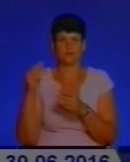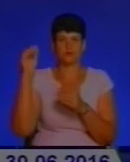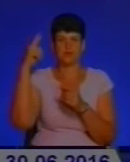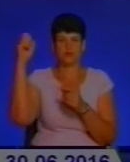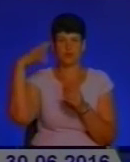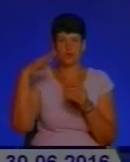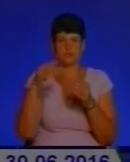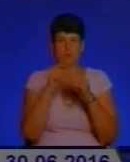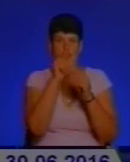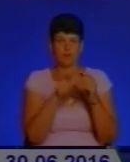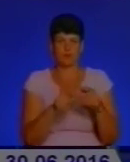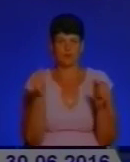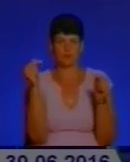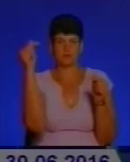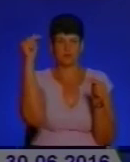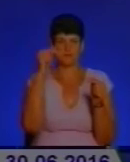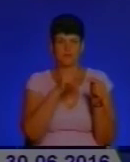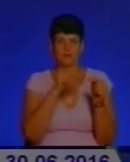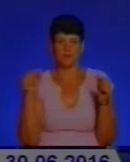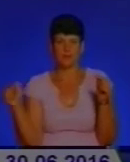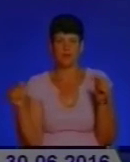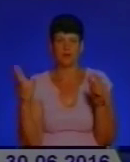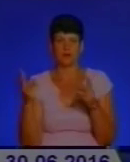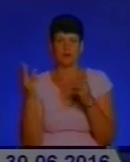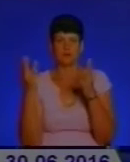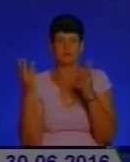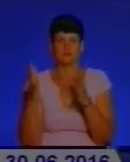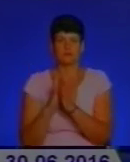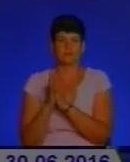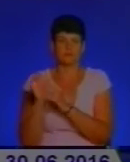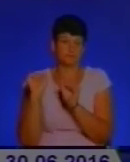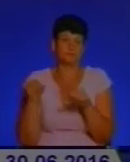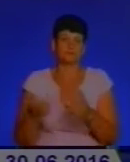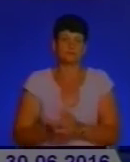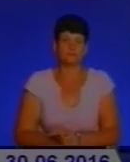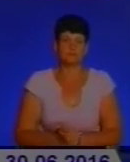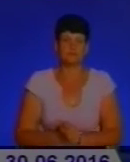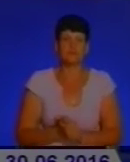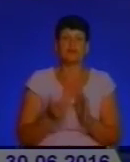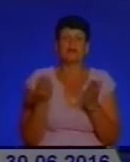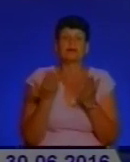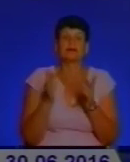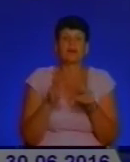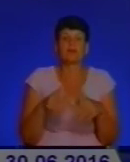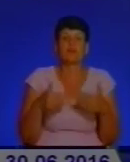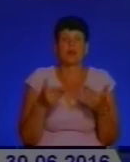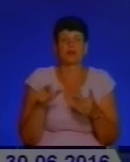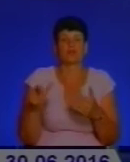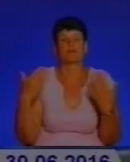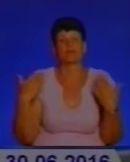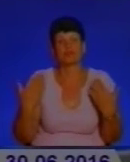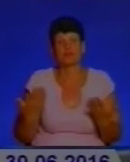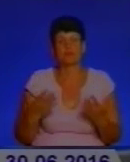Недопалки кинуті в непотрібному місці, так само можуть перевести в масштабну пожежу. Де порадити людям відпочивати влітку?